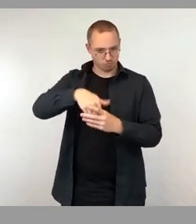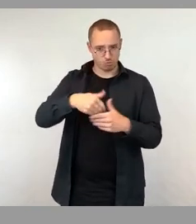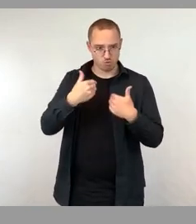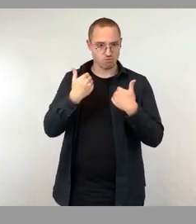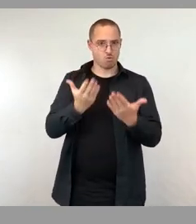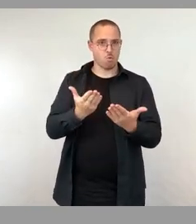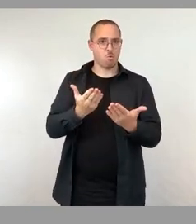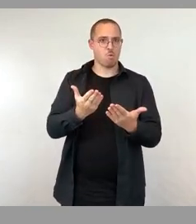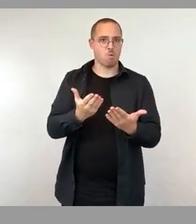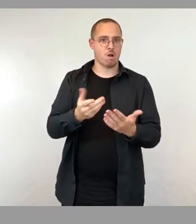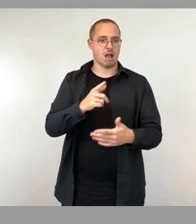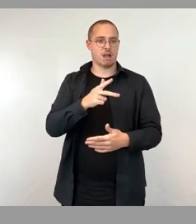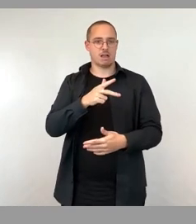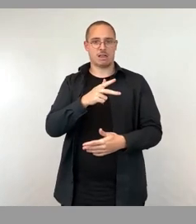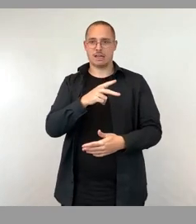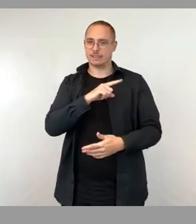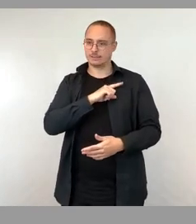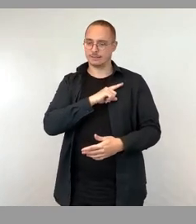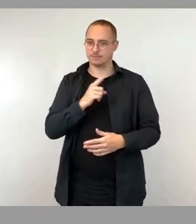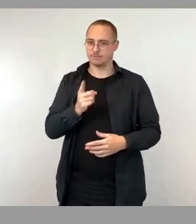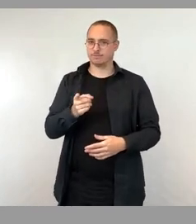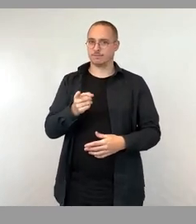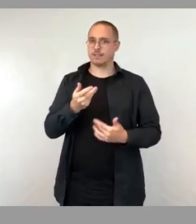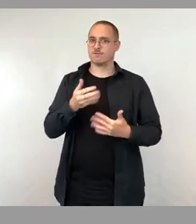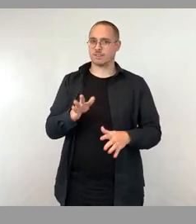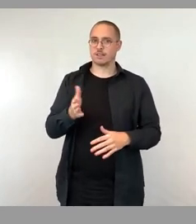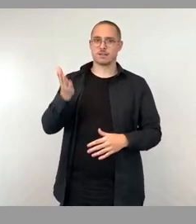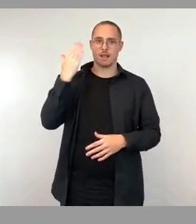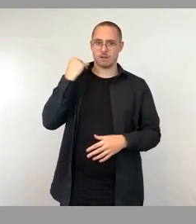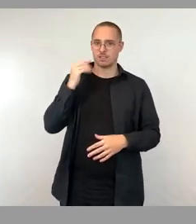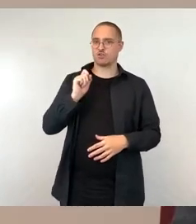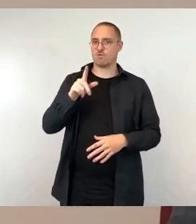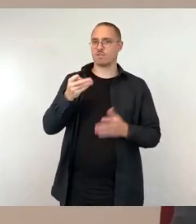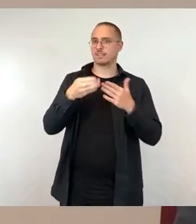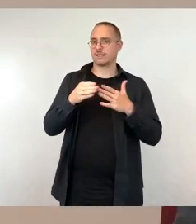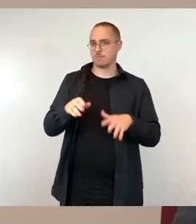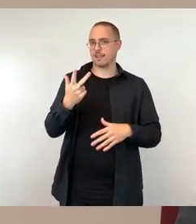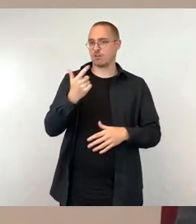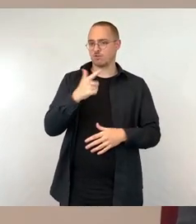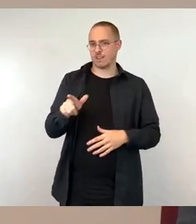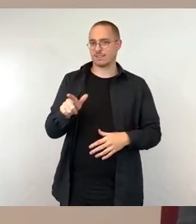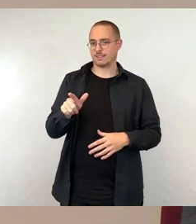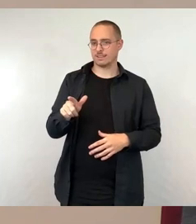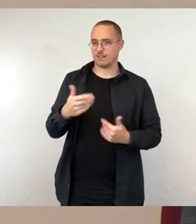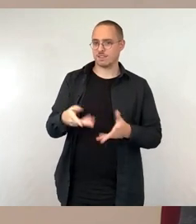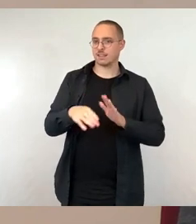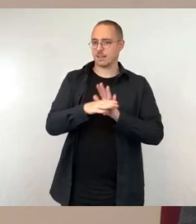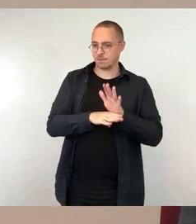es ja einen Präsenztermin am 12. Dezember 2023 gab. Das ist korrekt. Dort hat also das beauftragte